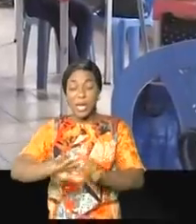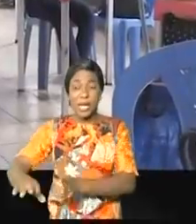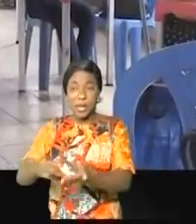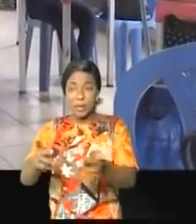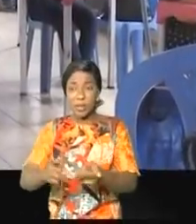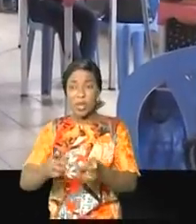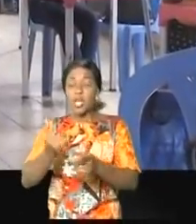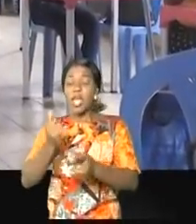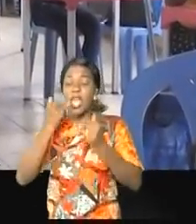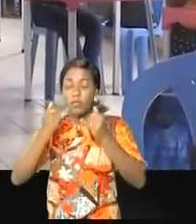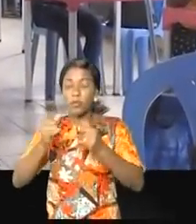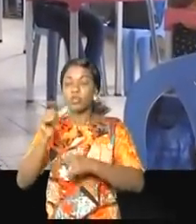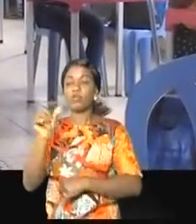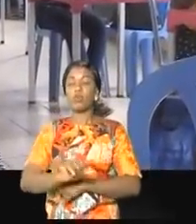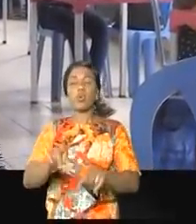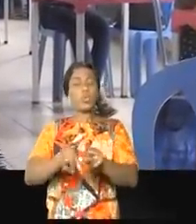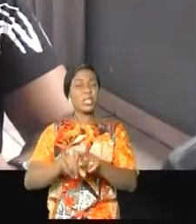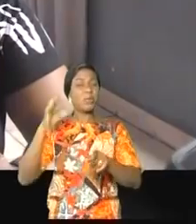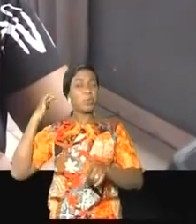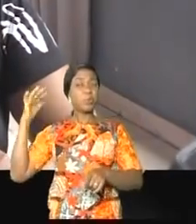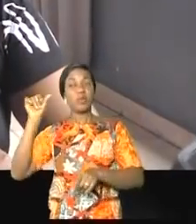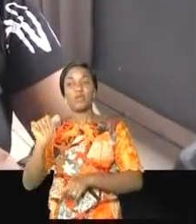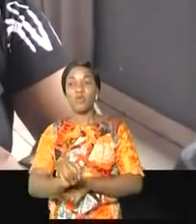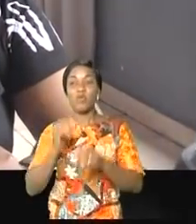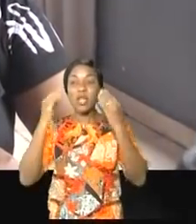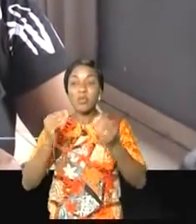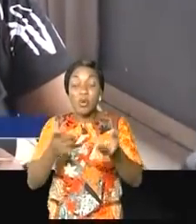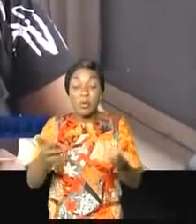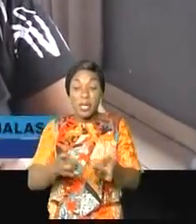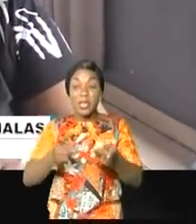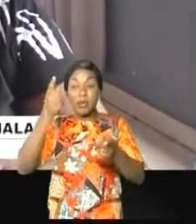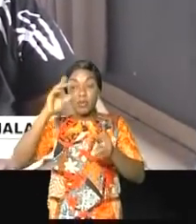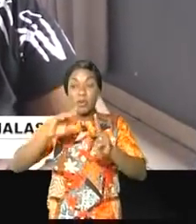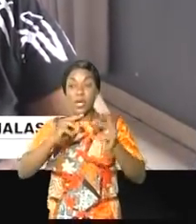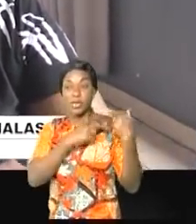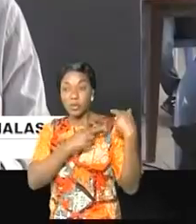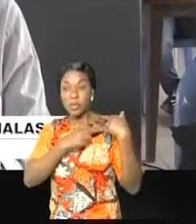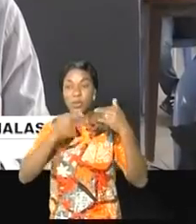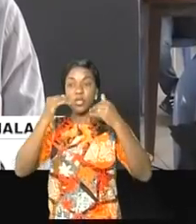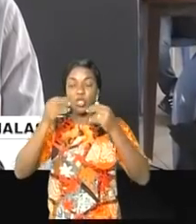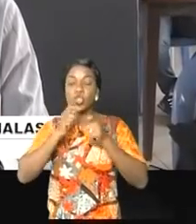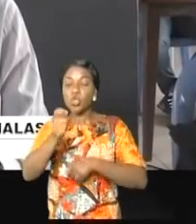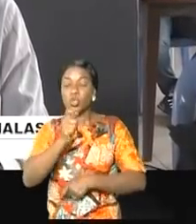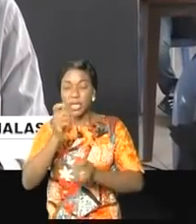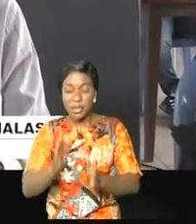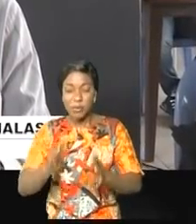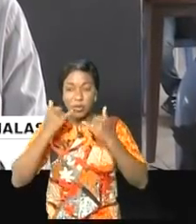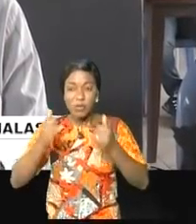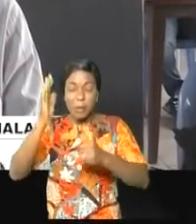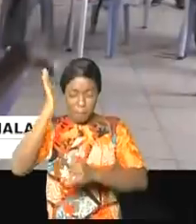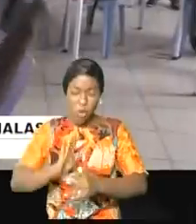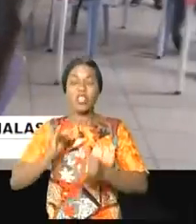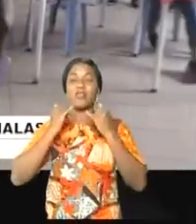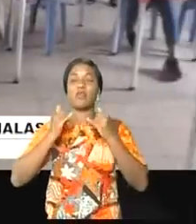désinformation ou la rumeur. C'est ici le lieu de la responsabilité du journaliste dans la gestion de l'info. Une bonne